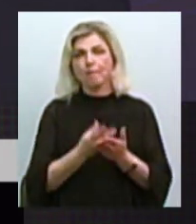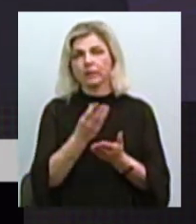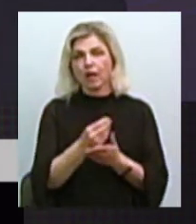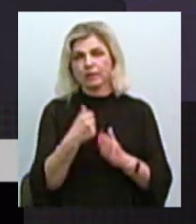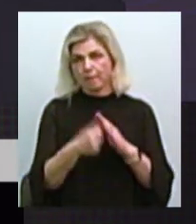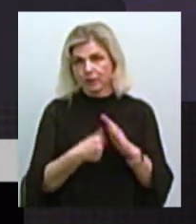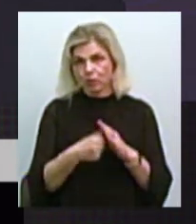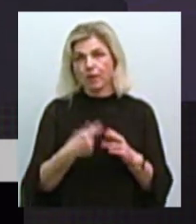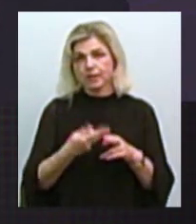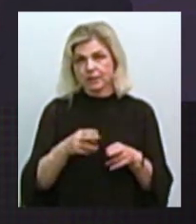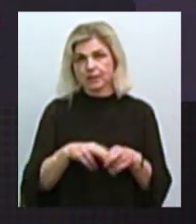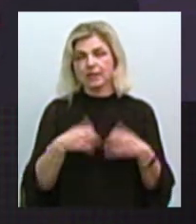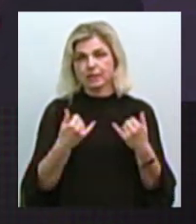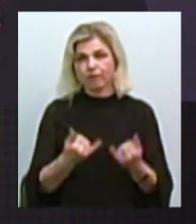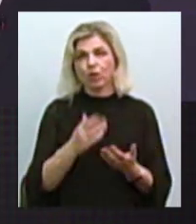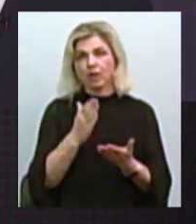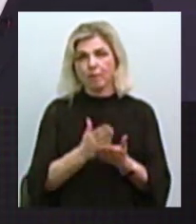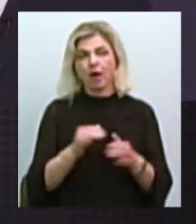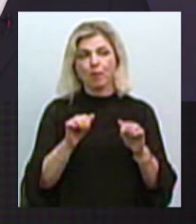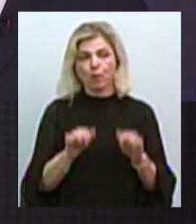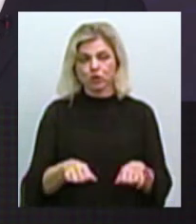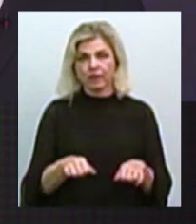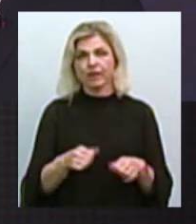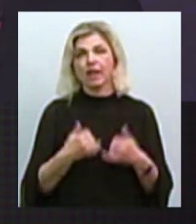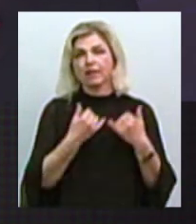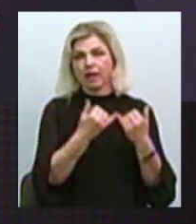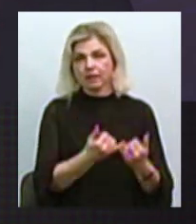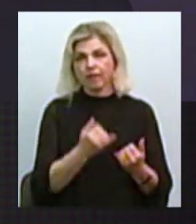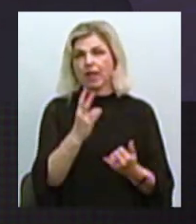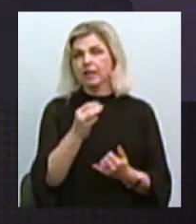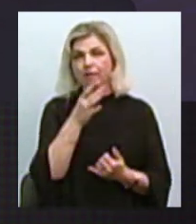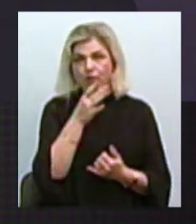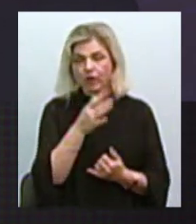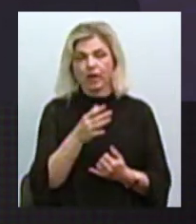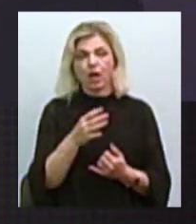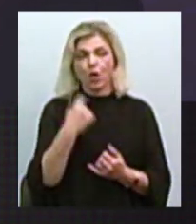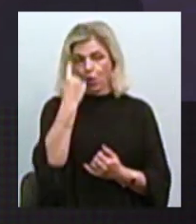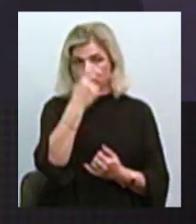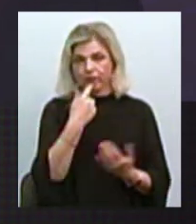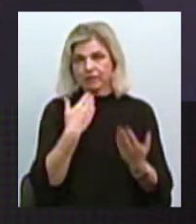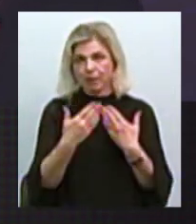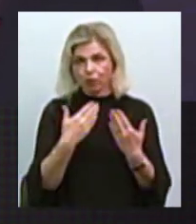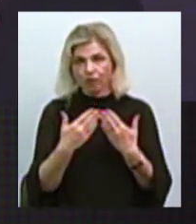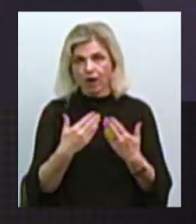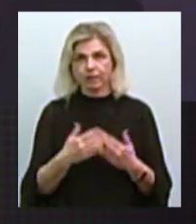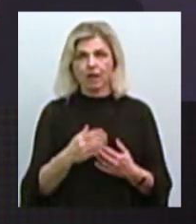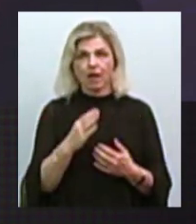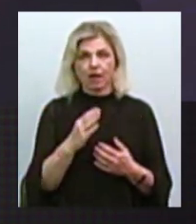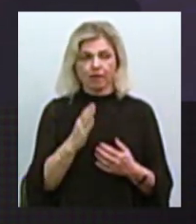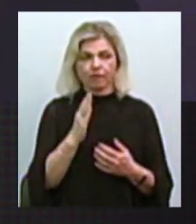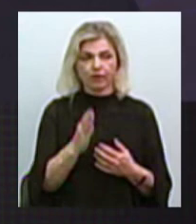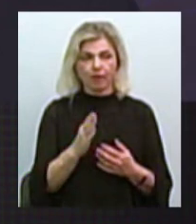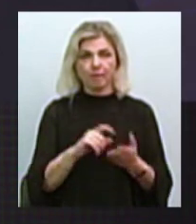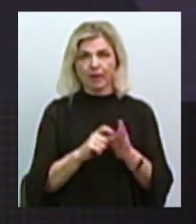безробіттю. Це сьогодні ми маємо можливість надавати не під час безпосереднього особистого спілкування саме в